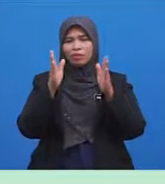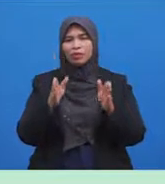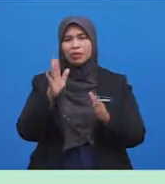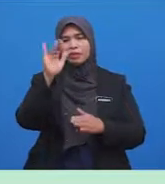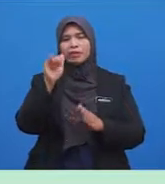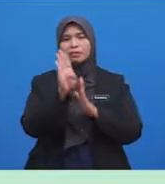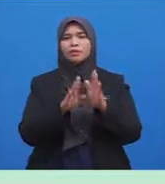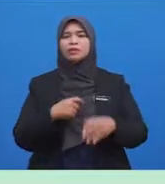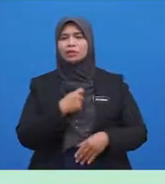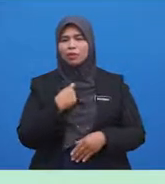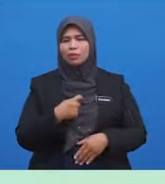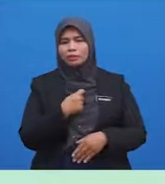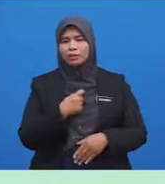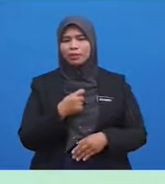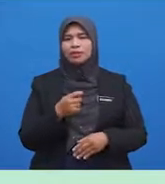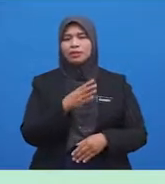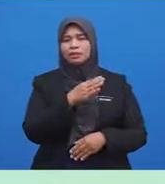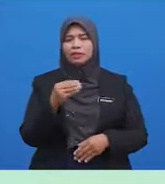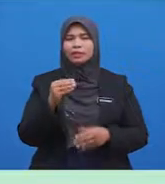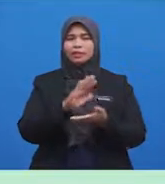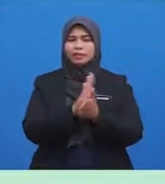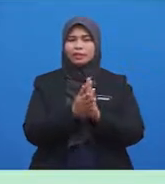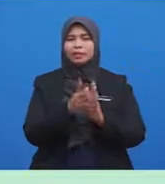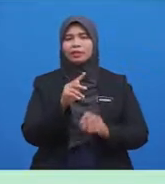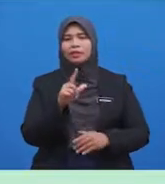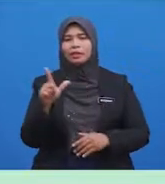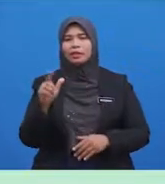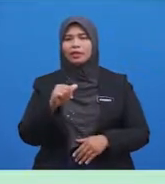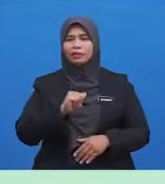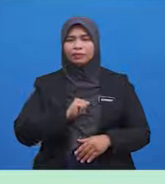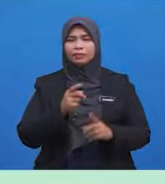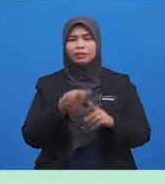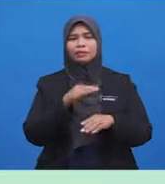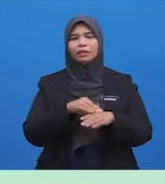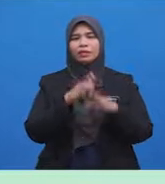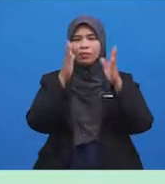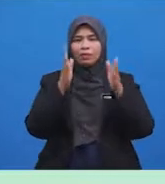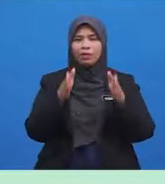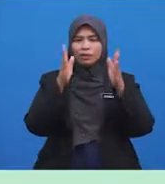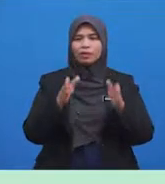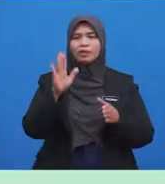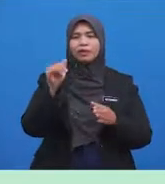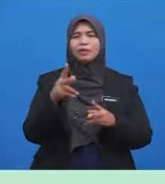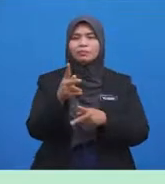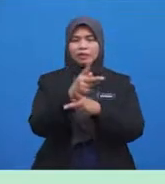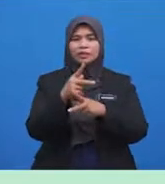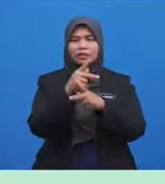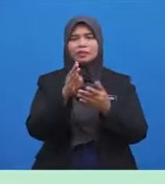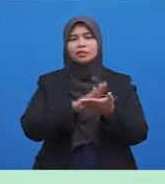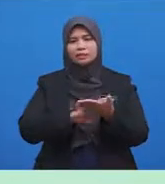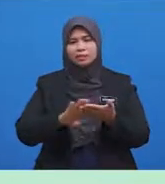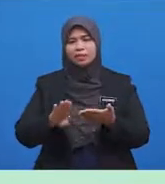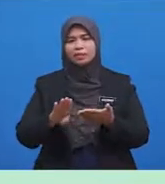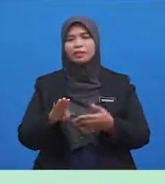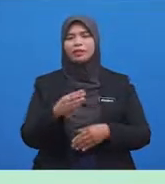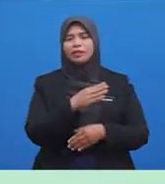yang bertawabat Dan jadikanlah aku Daripada orang-orang yang menjaga